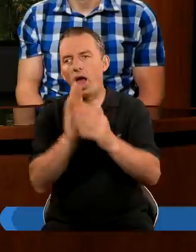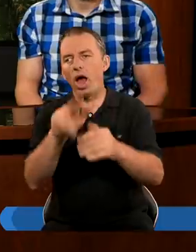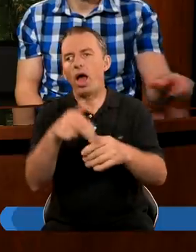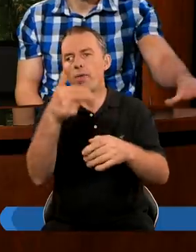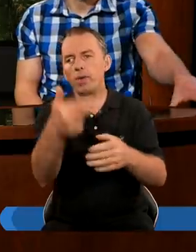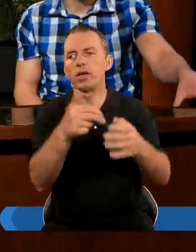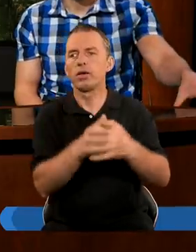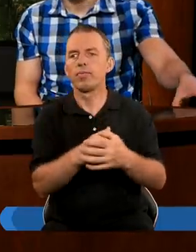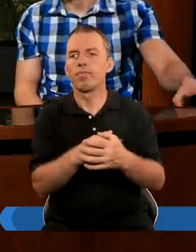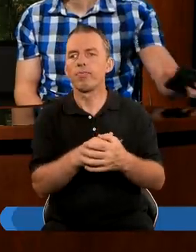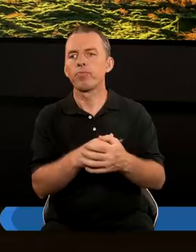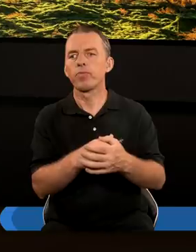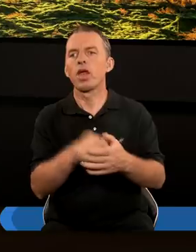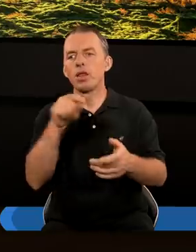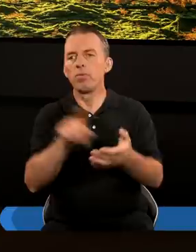Amen.